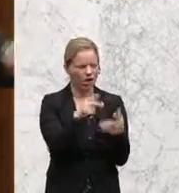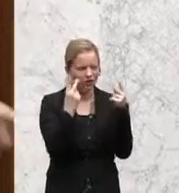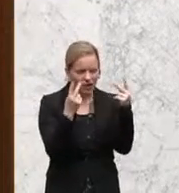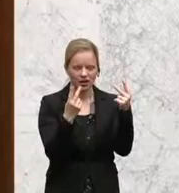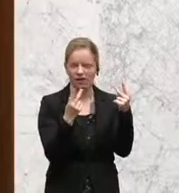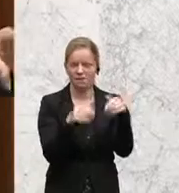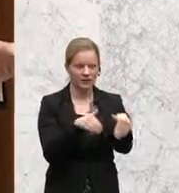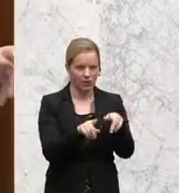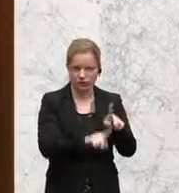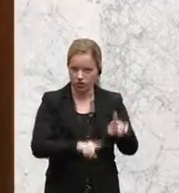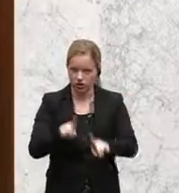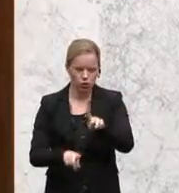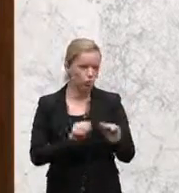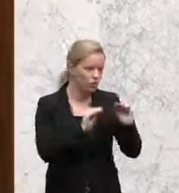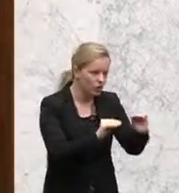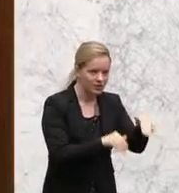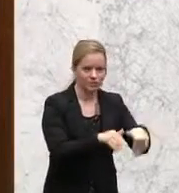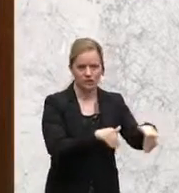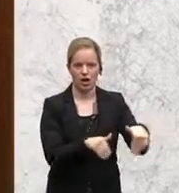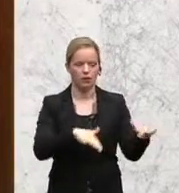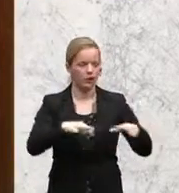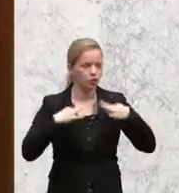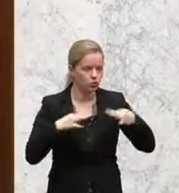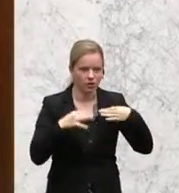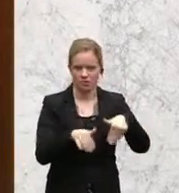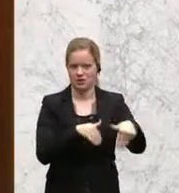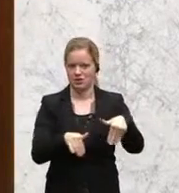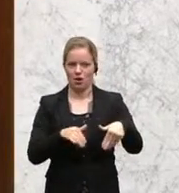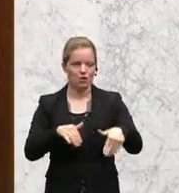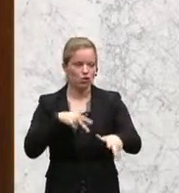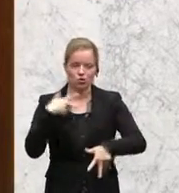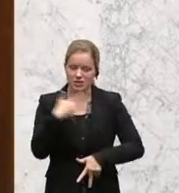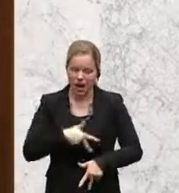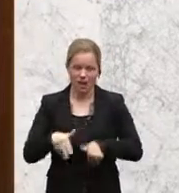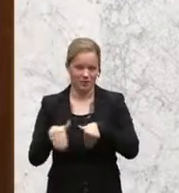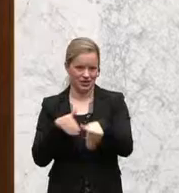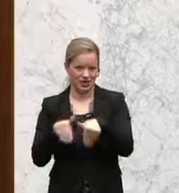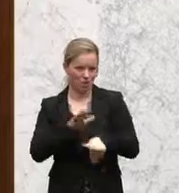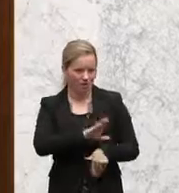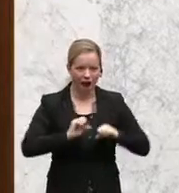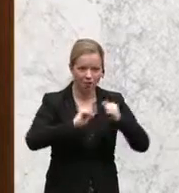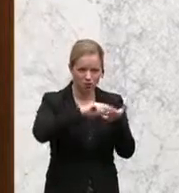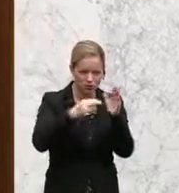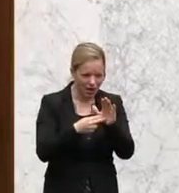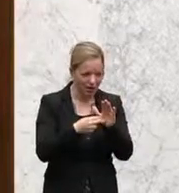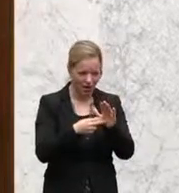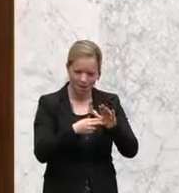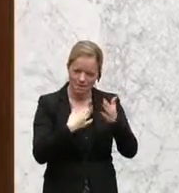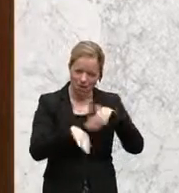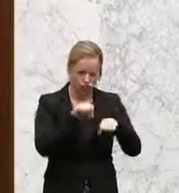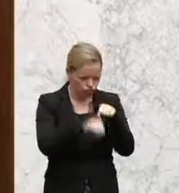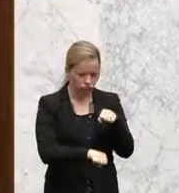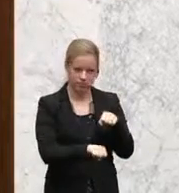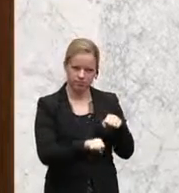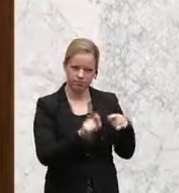Unterrichtsministerien, Gesundheitsministerien, Sozialministerien ihre Aktionspläne schärfen, damit wir beginnen,